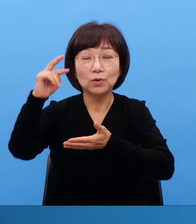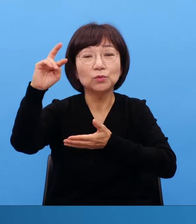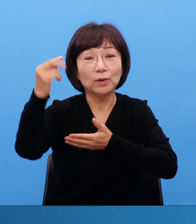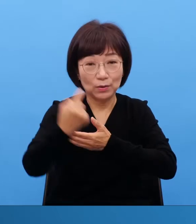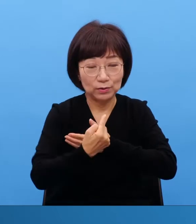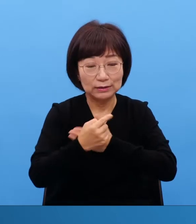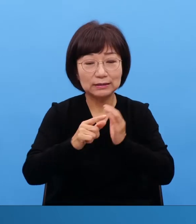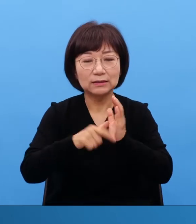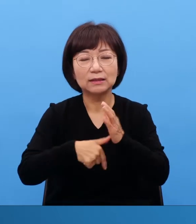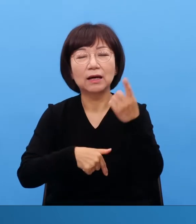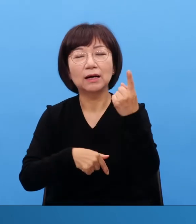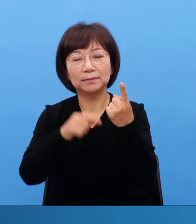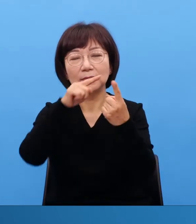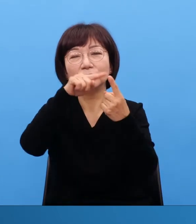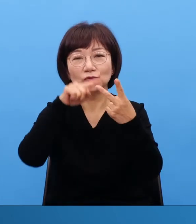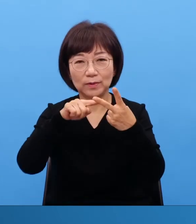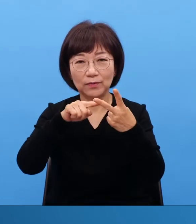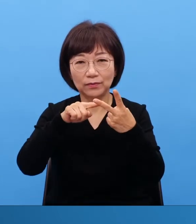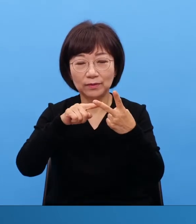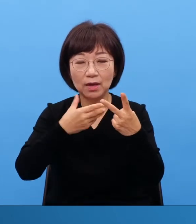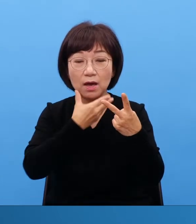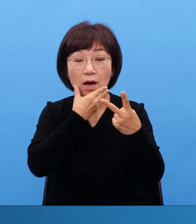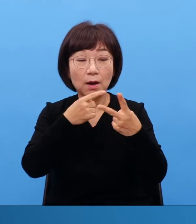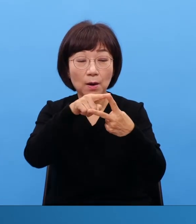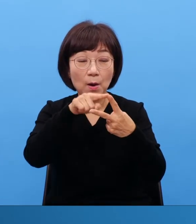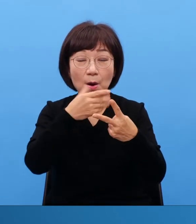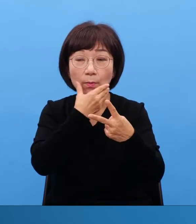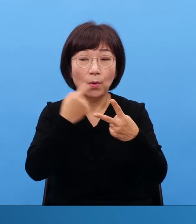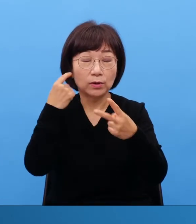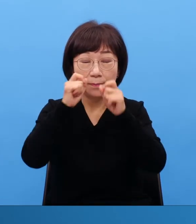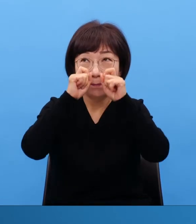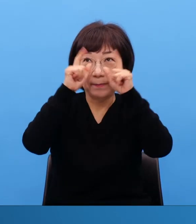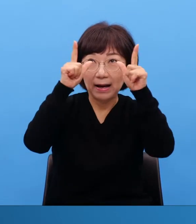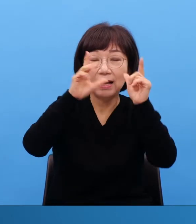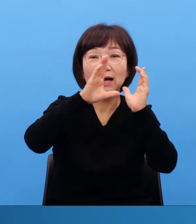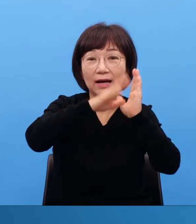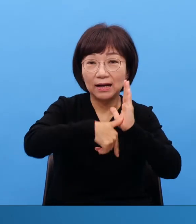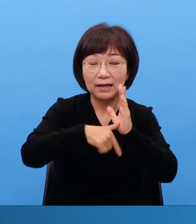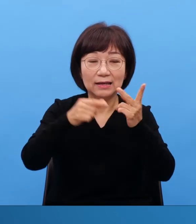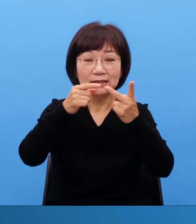정말 복음 깨달았을 때와 성전지를 준비가 되었습니다